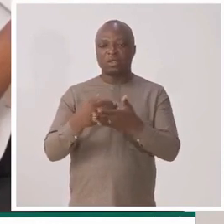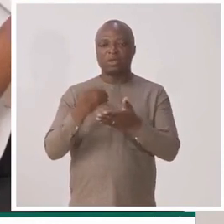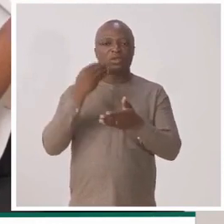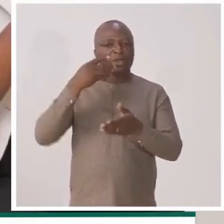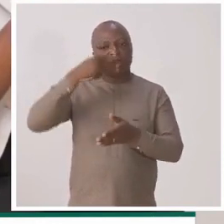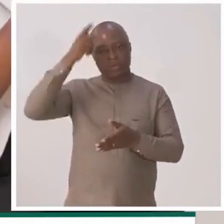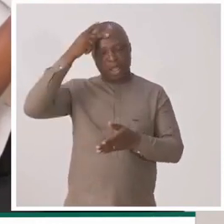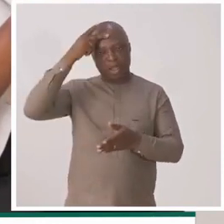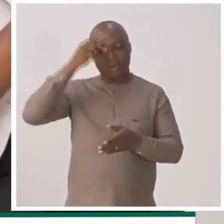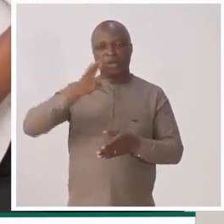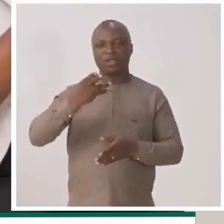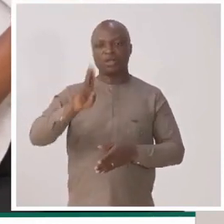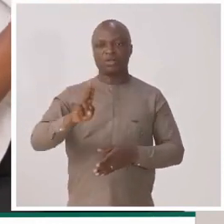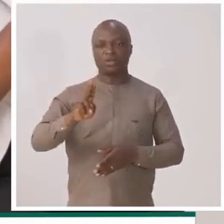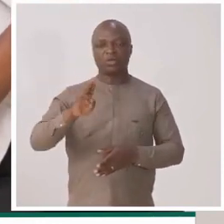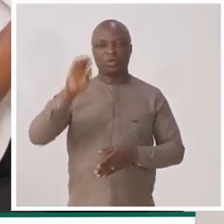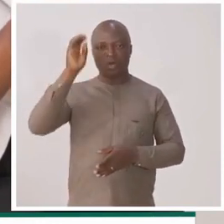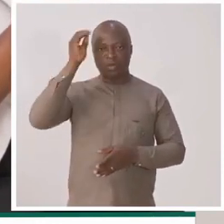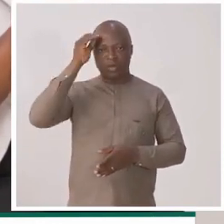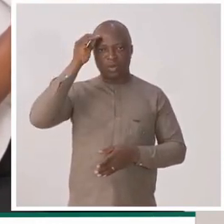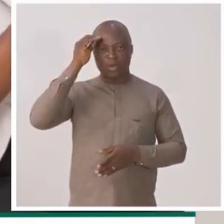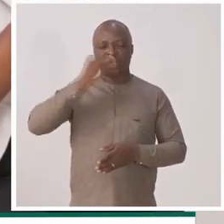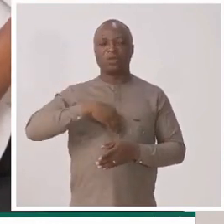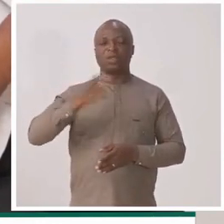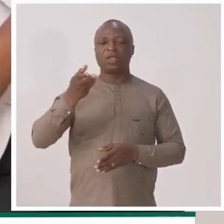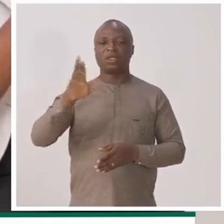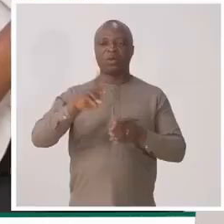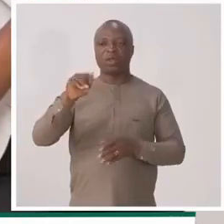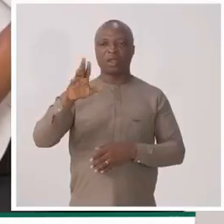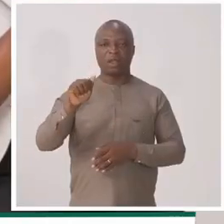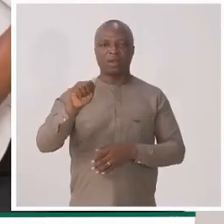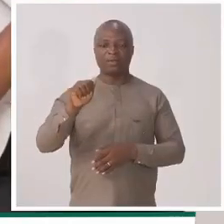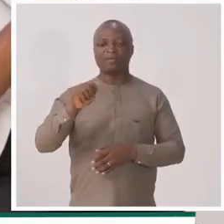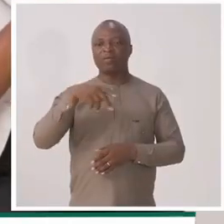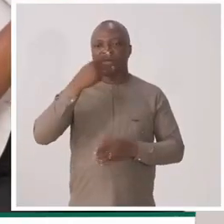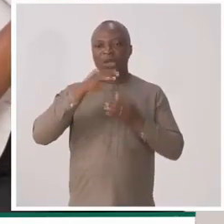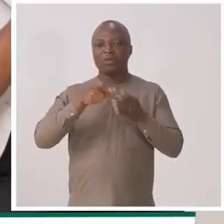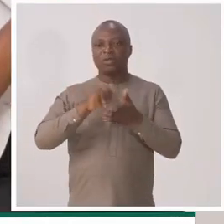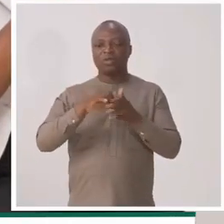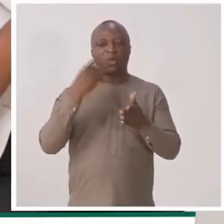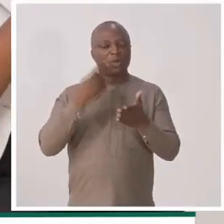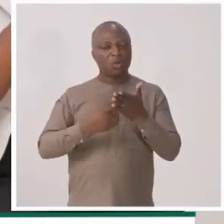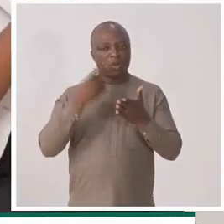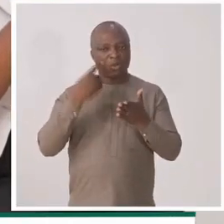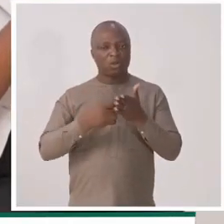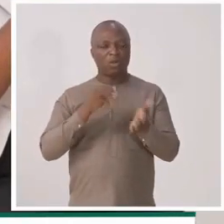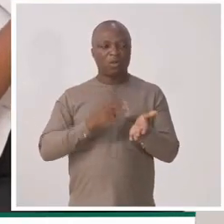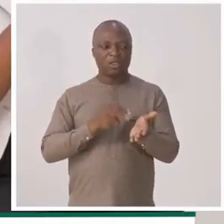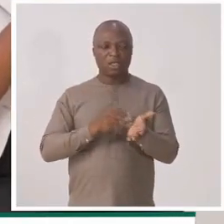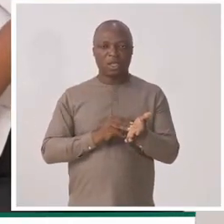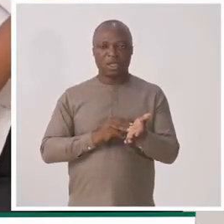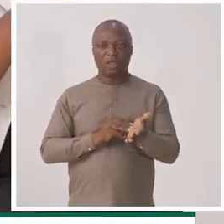des parents de patients, notamment au CHU Sylvanus Olympio et au CHU de Cara. Parlant de ce contrôle